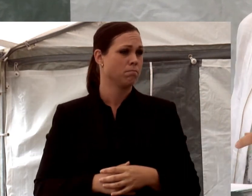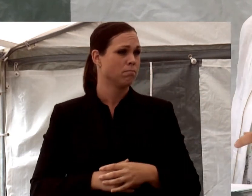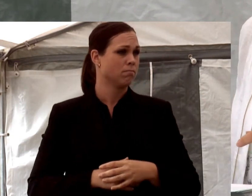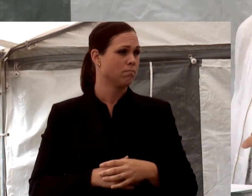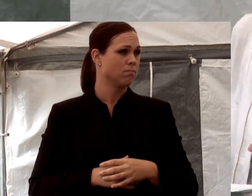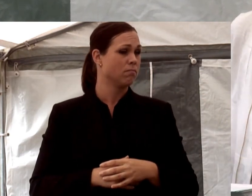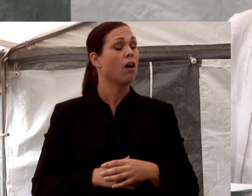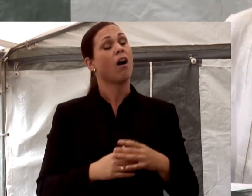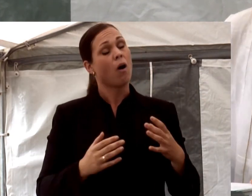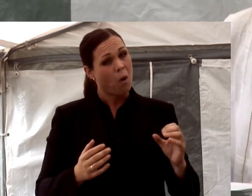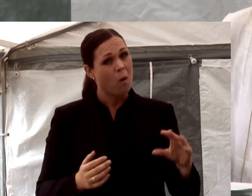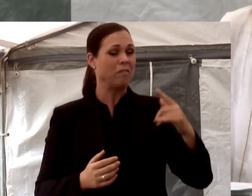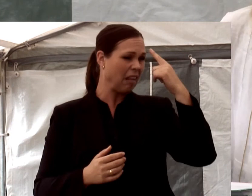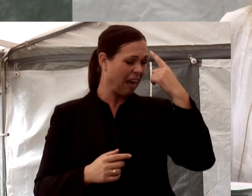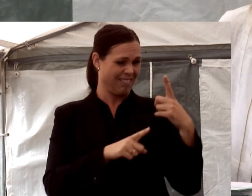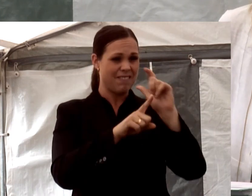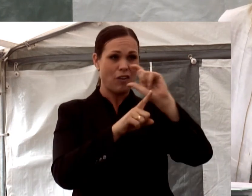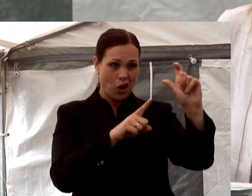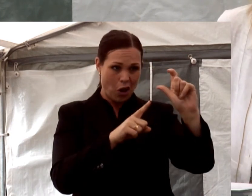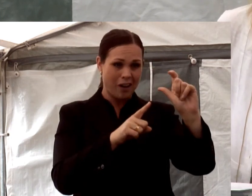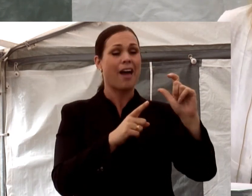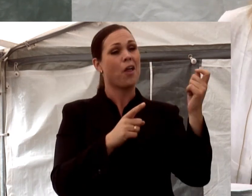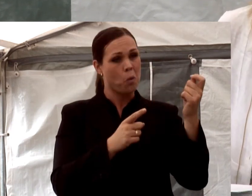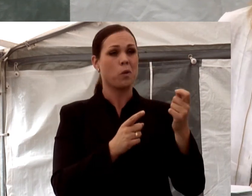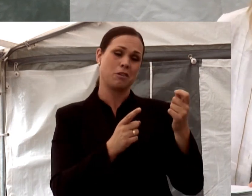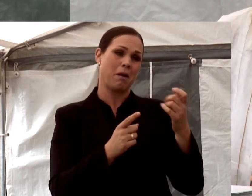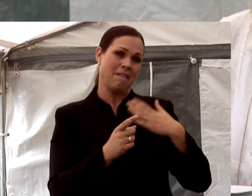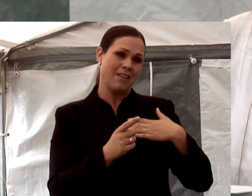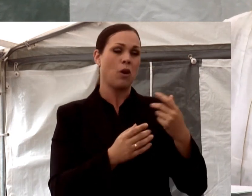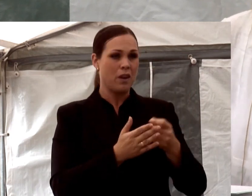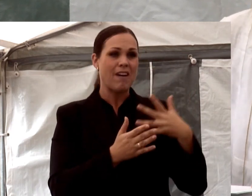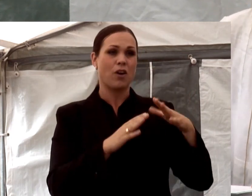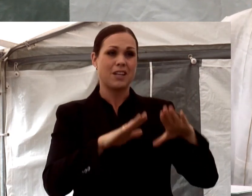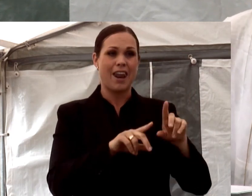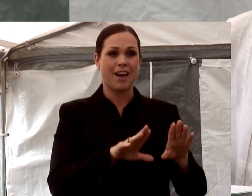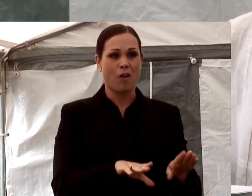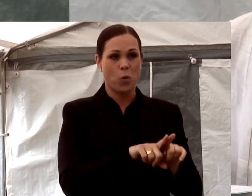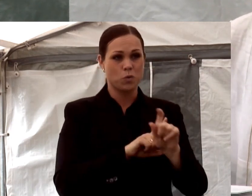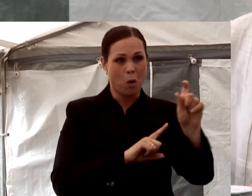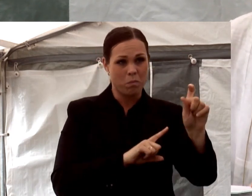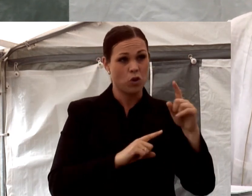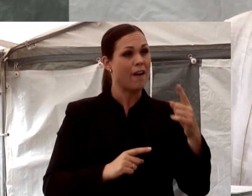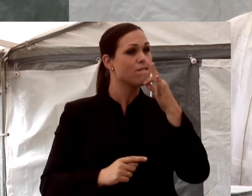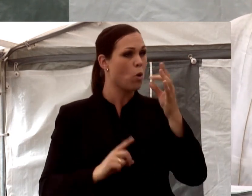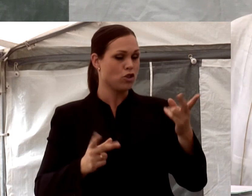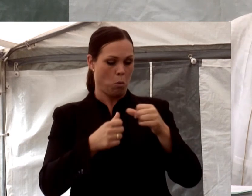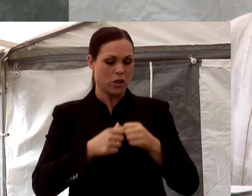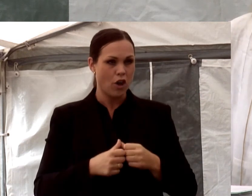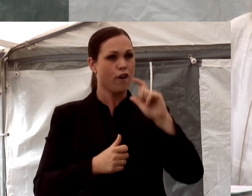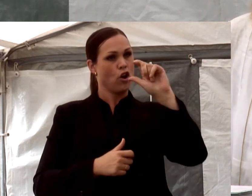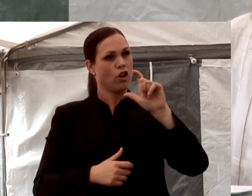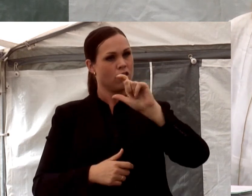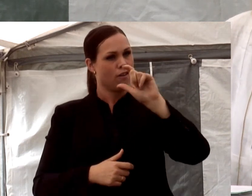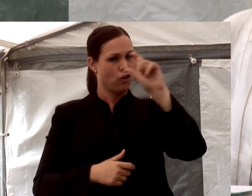Förutsatt att man nu är på ett företag som är värt att stanna på. Det är också en fråga som man kan tänka på som organisatör och